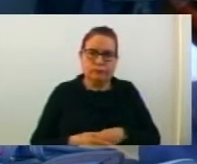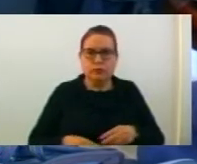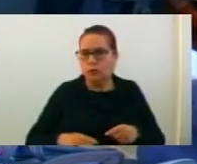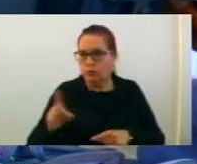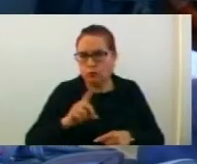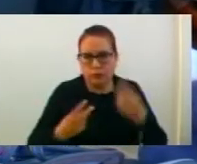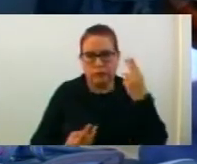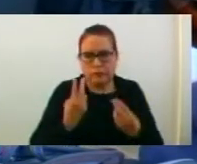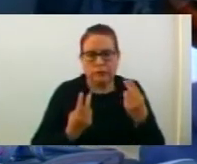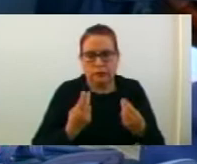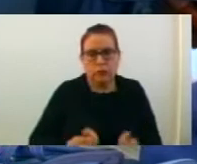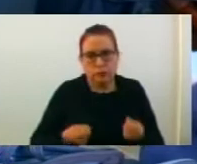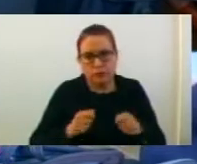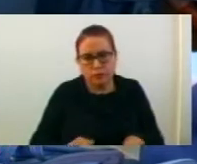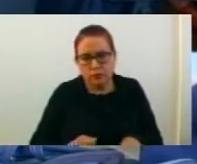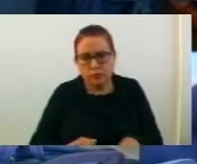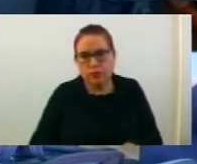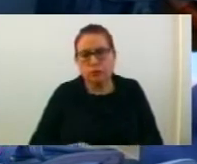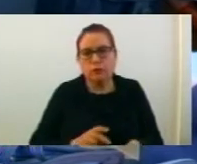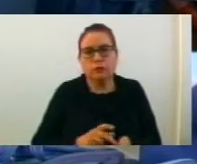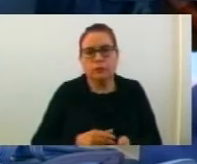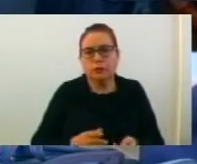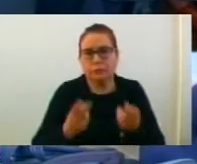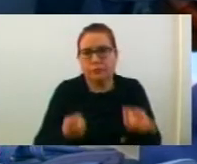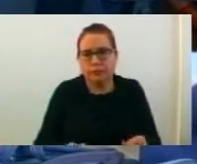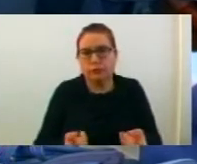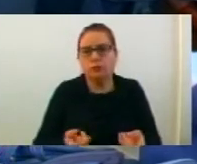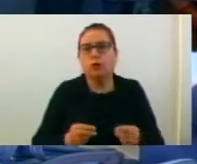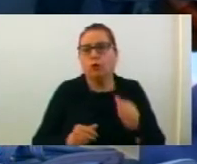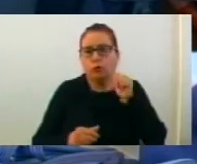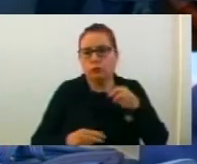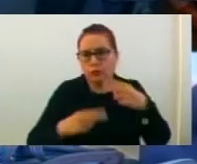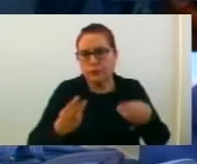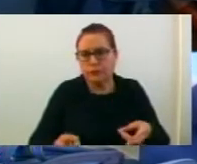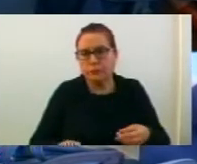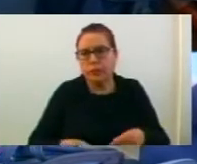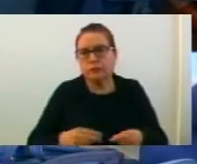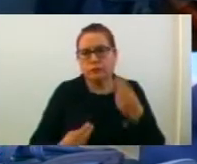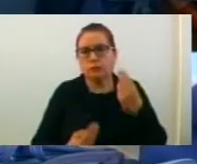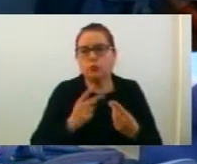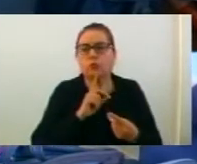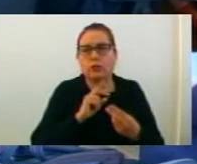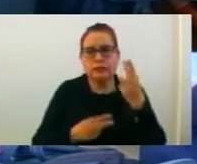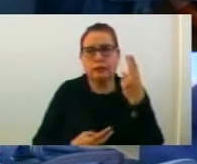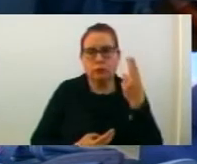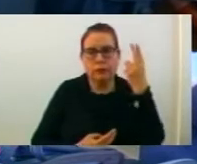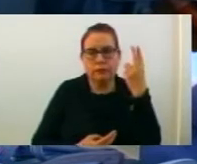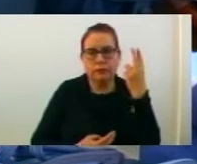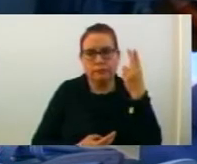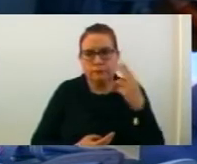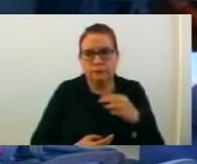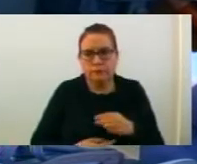Доколко некој не ба разбор, го заключувам претресот и прелог од луката со прелогот от Комисијата е ставам нагласен. Кој е за?